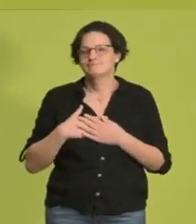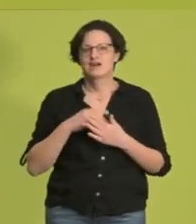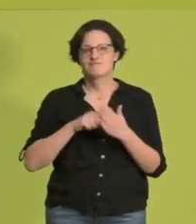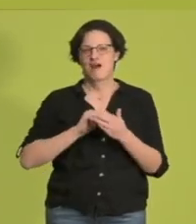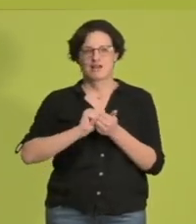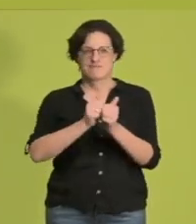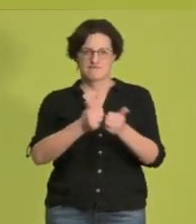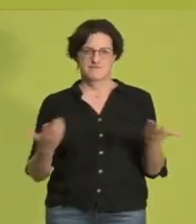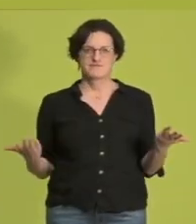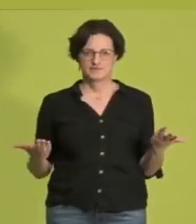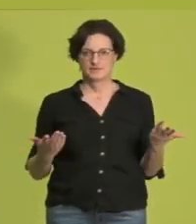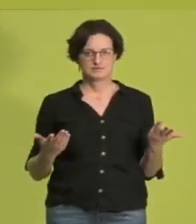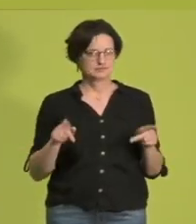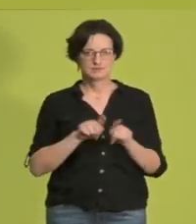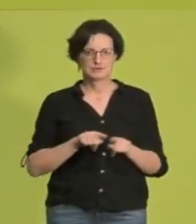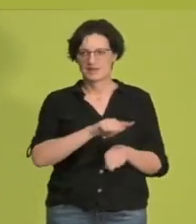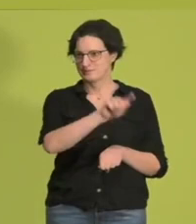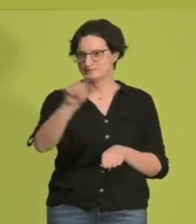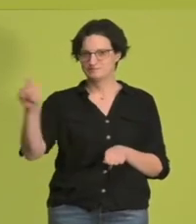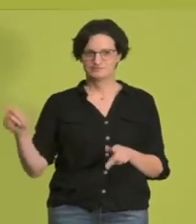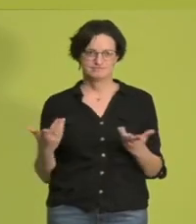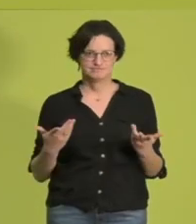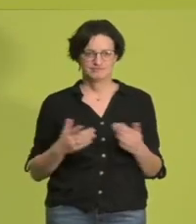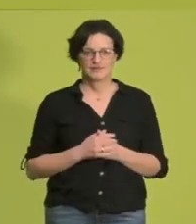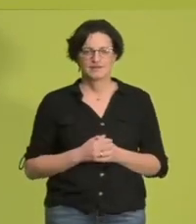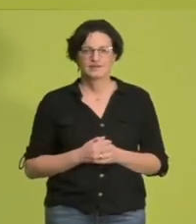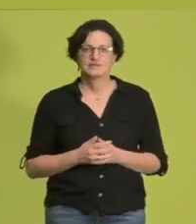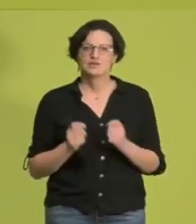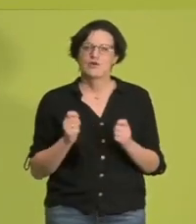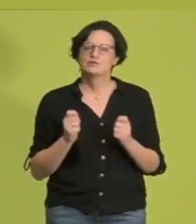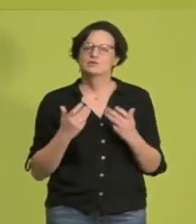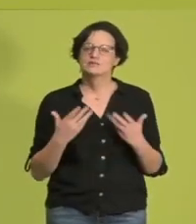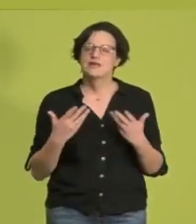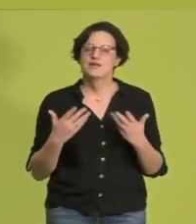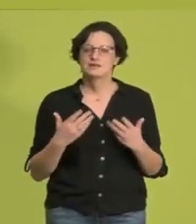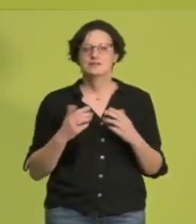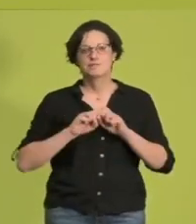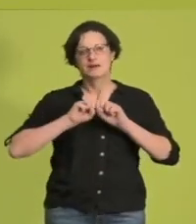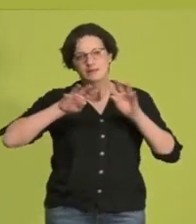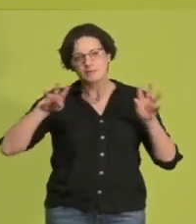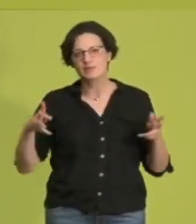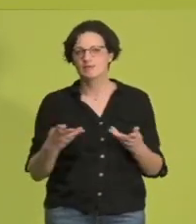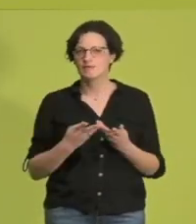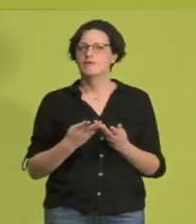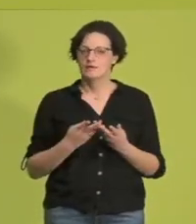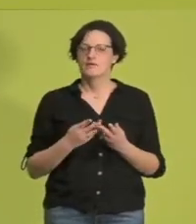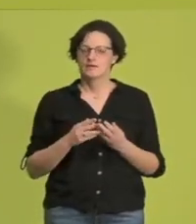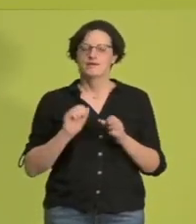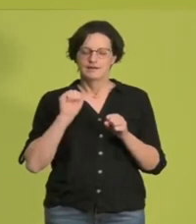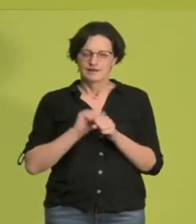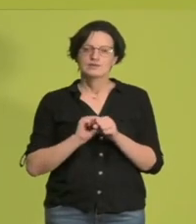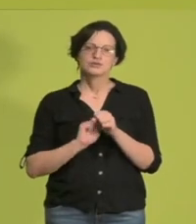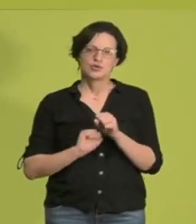Politikerin, leidenschaftliche Wahlkämpferin. Und ich hoffe so sehr, dass diese Pandemie es zulässt, dass wir es schaffen, ganz persönlich die